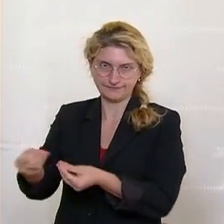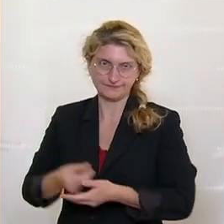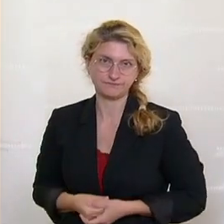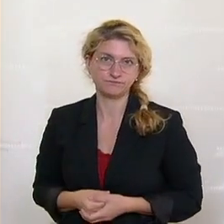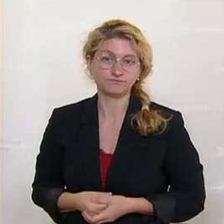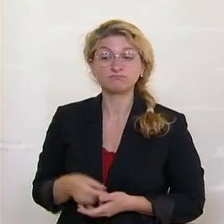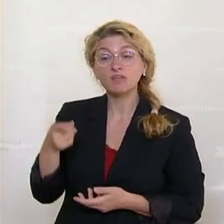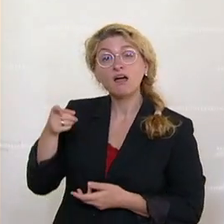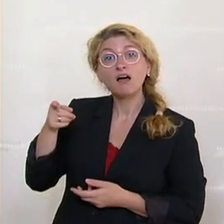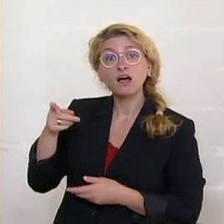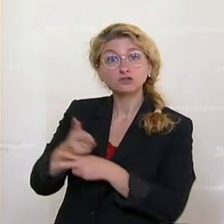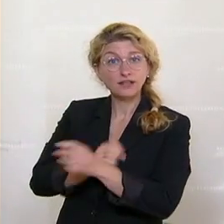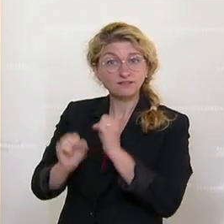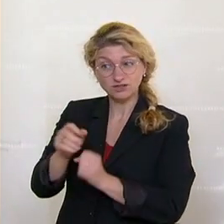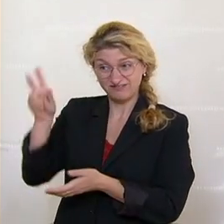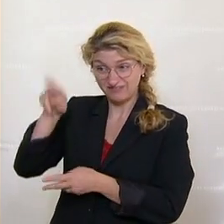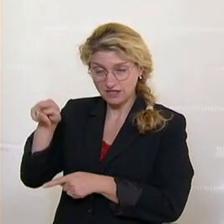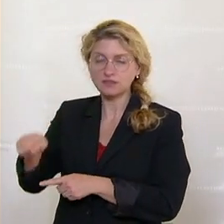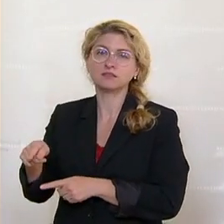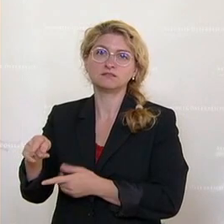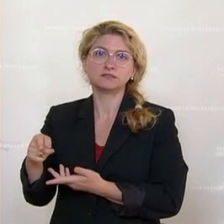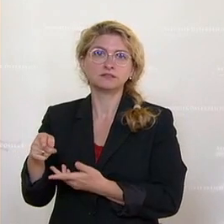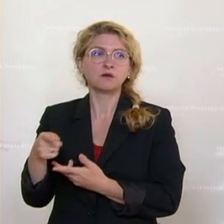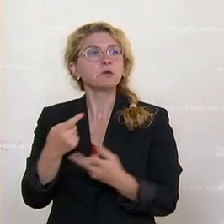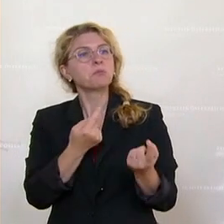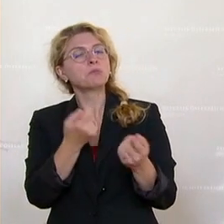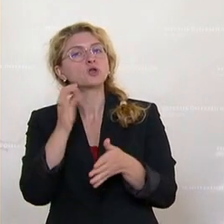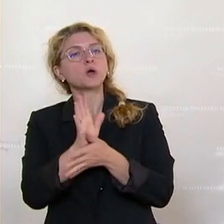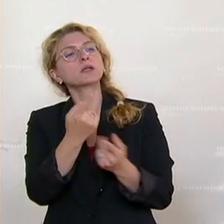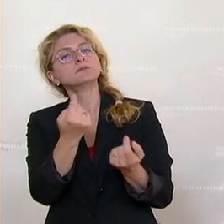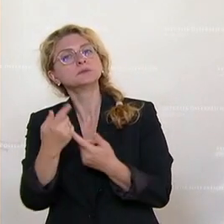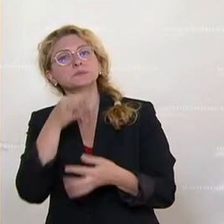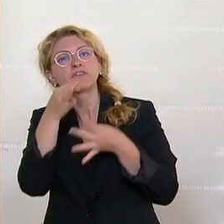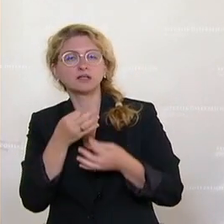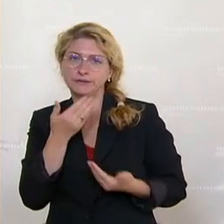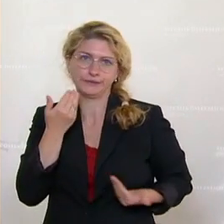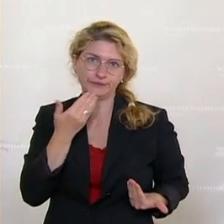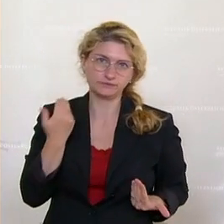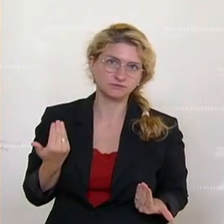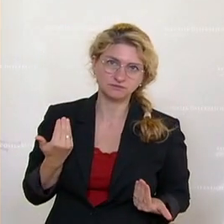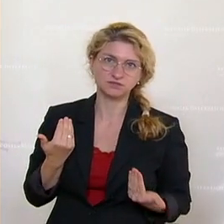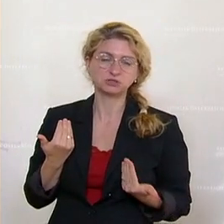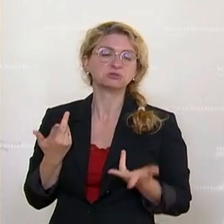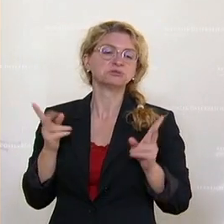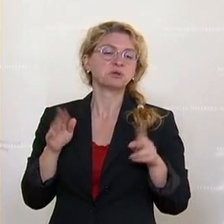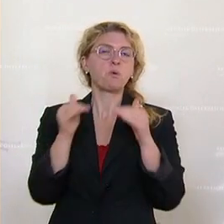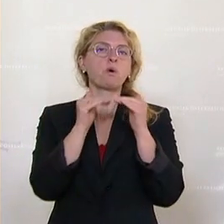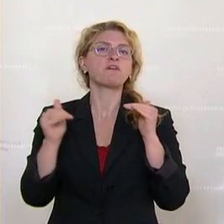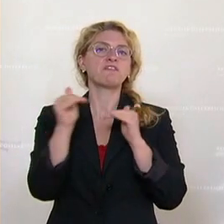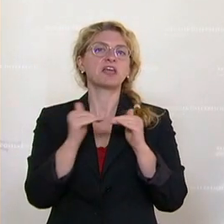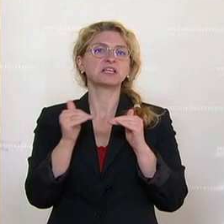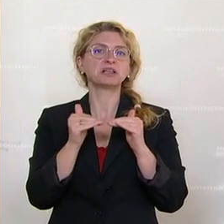Die StA Wien nimmt dann weder eine Einvernahme vor, noch lässt sie irgendetwas sicherstellen. Man begnügt sich mit einer oberflächlichen Stellungnahme des